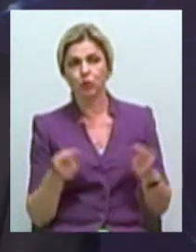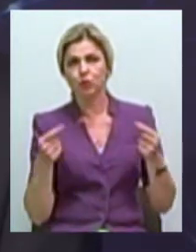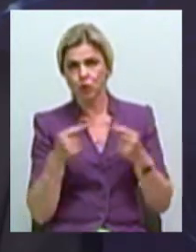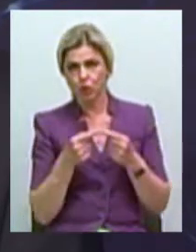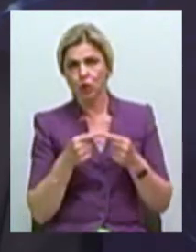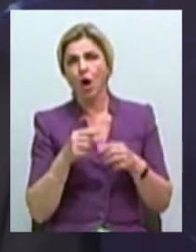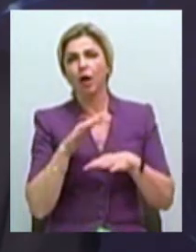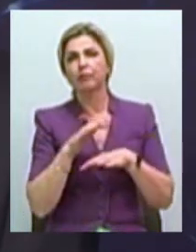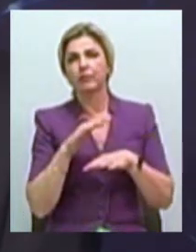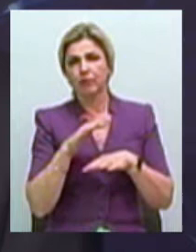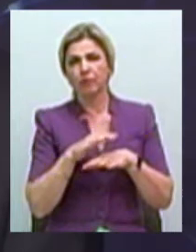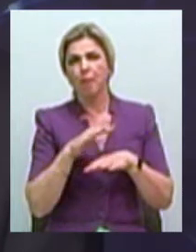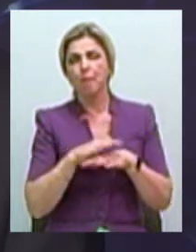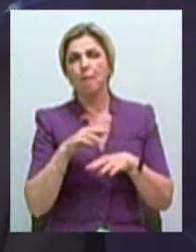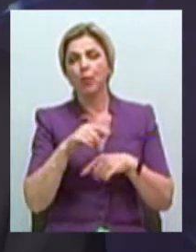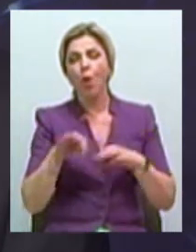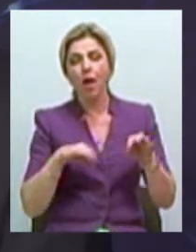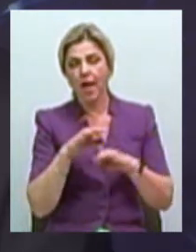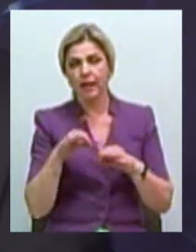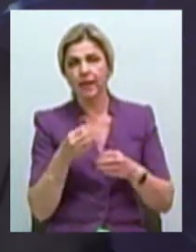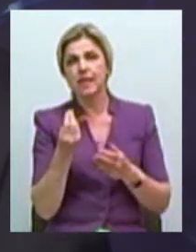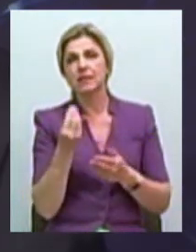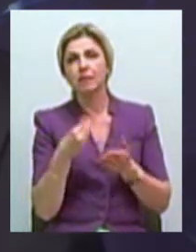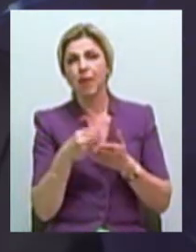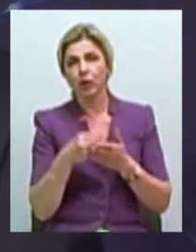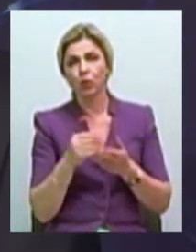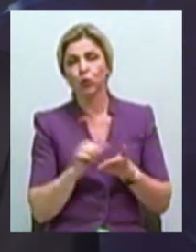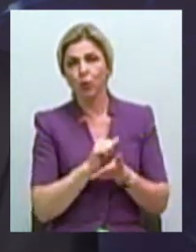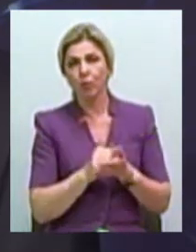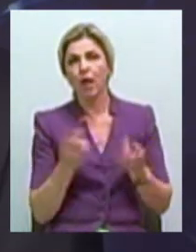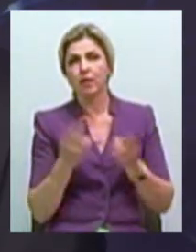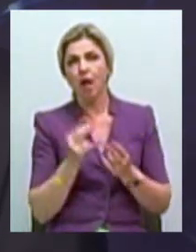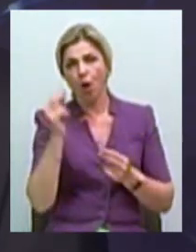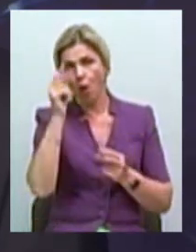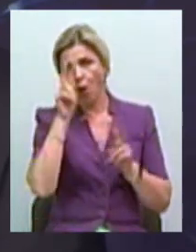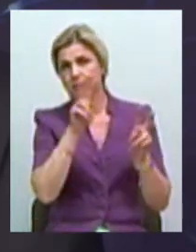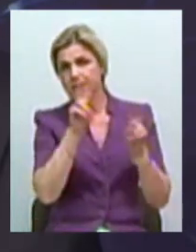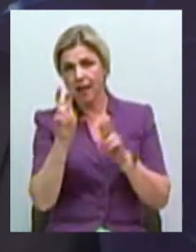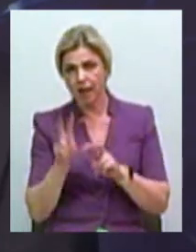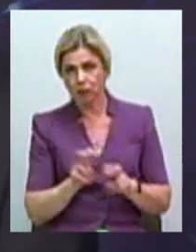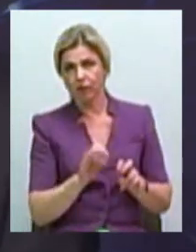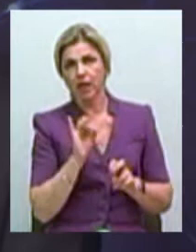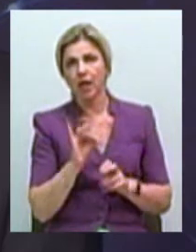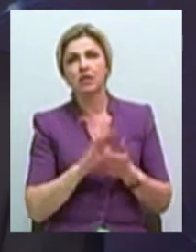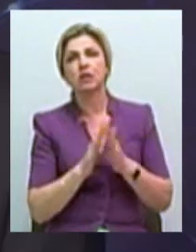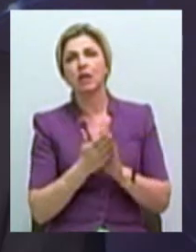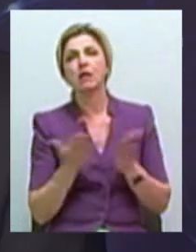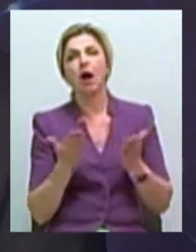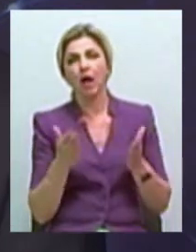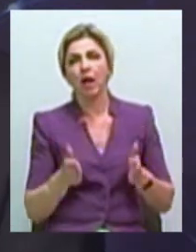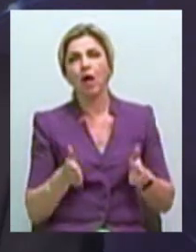проєтносметну документальну, для начала необхідно проєзвати обслідовання вообще состояния несущих конструкцій этого здання.